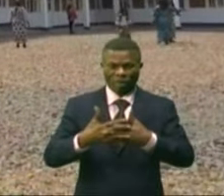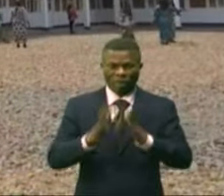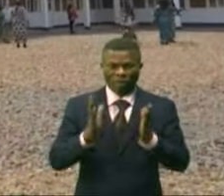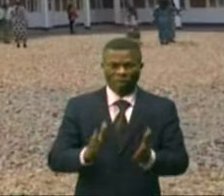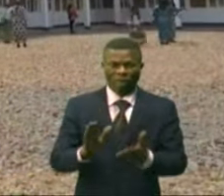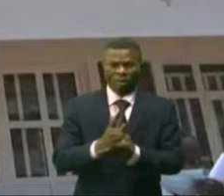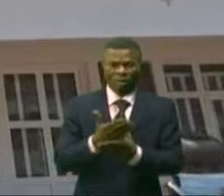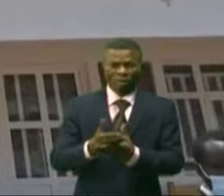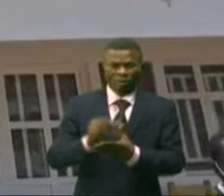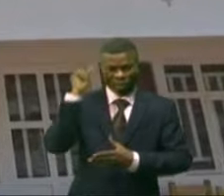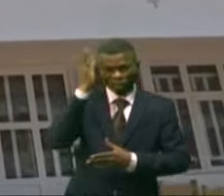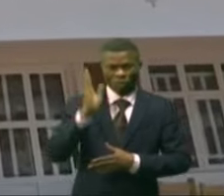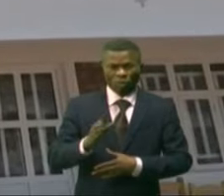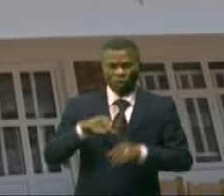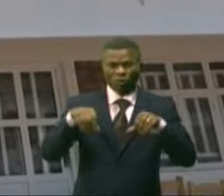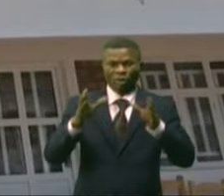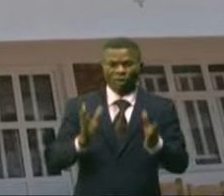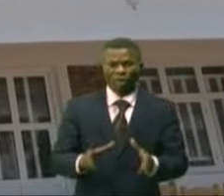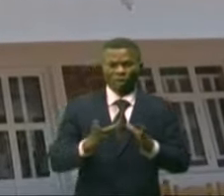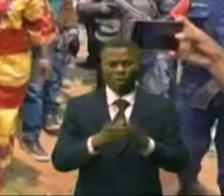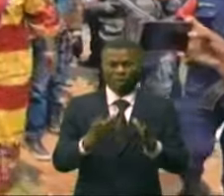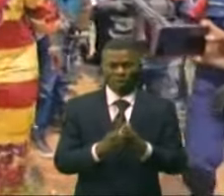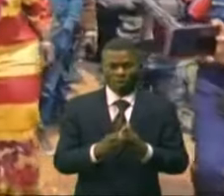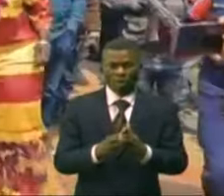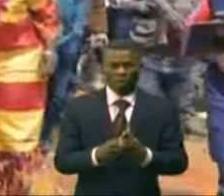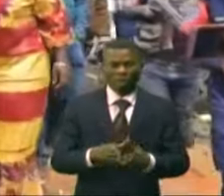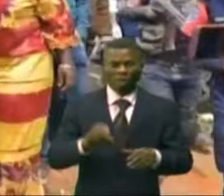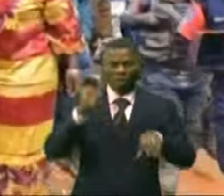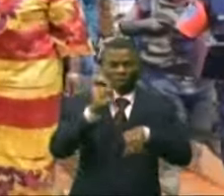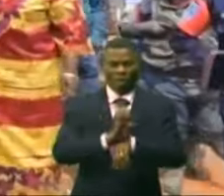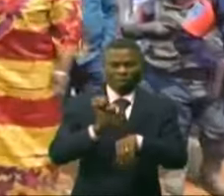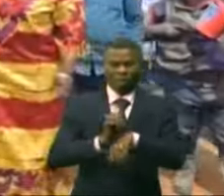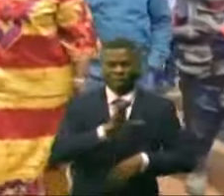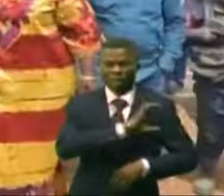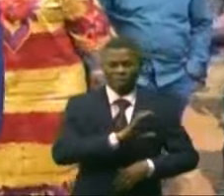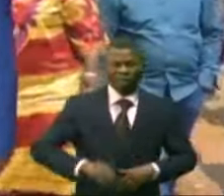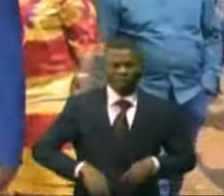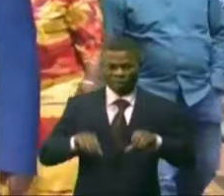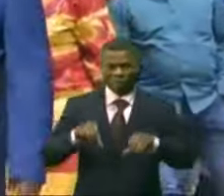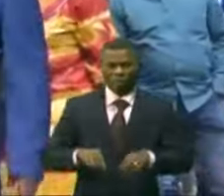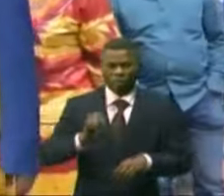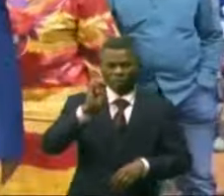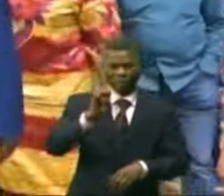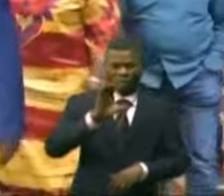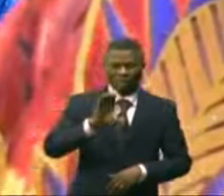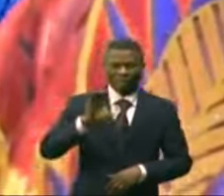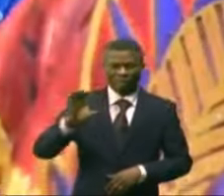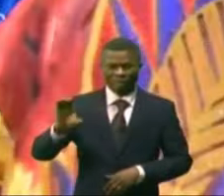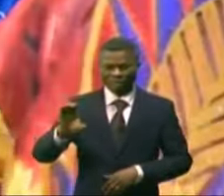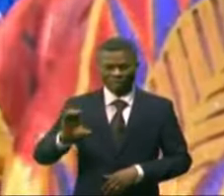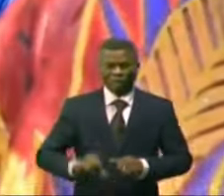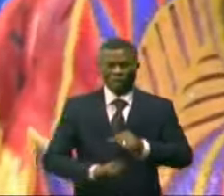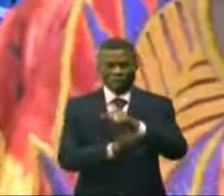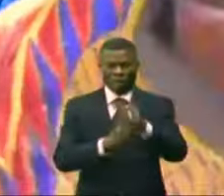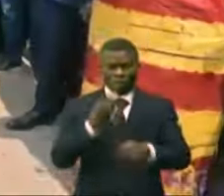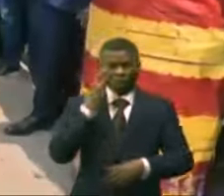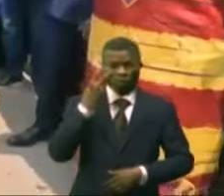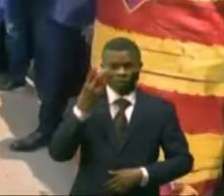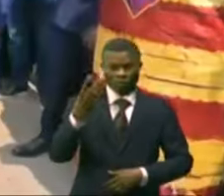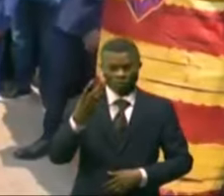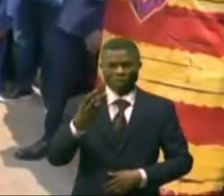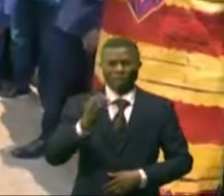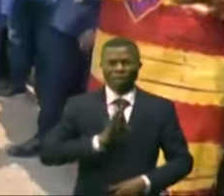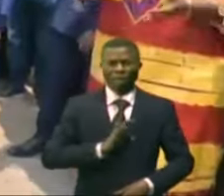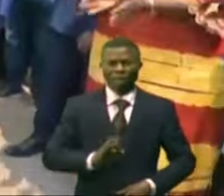entre le gouvernement congolais et l'église du Christ au Congo et CC sous l'impulsion du chef de l'État. Occasion pour les promoteurs